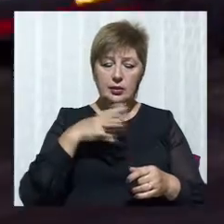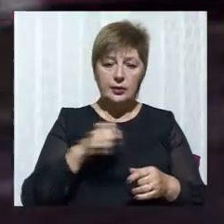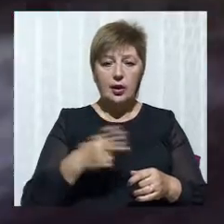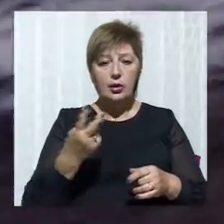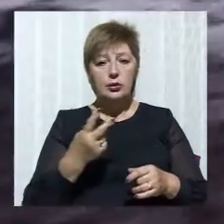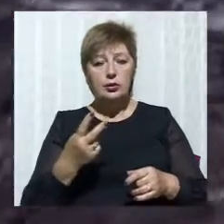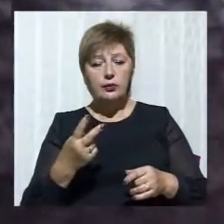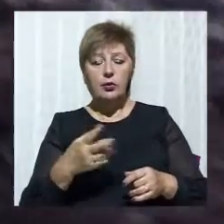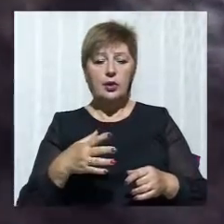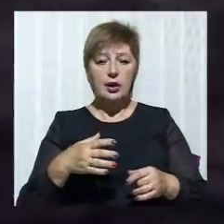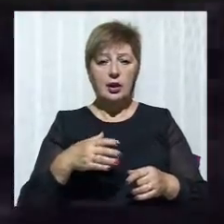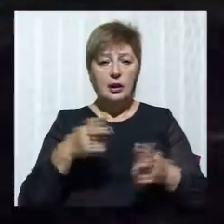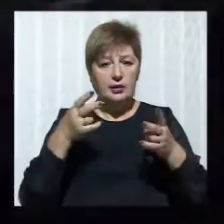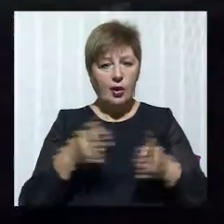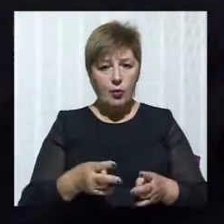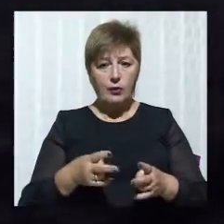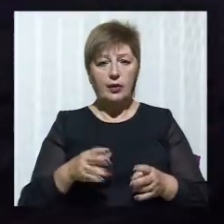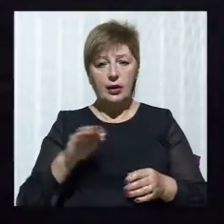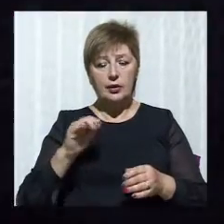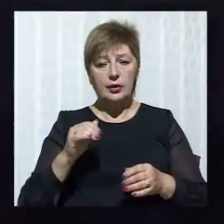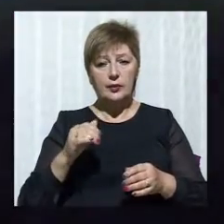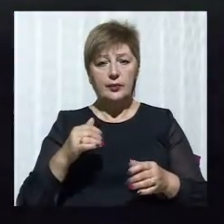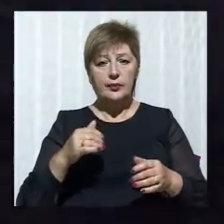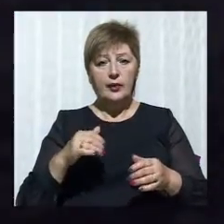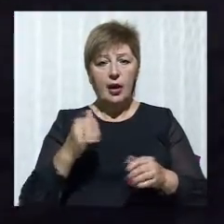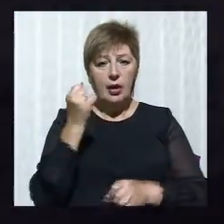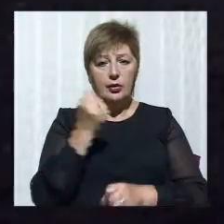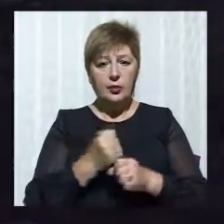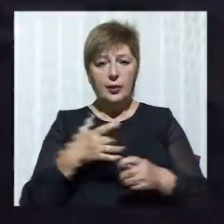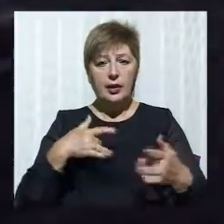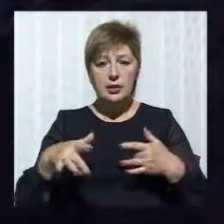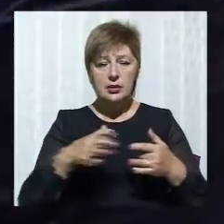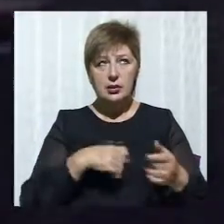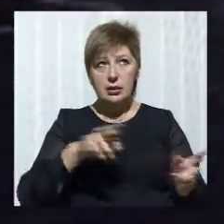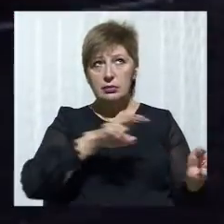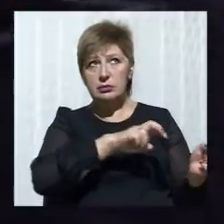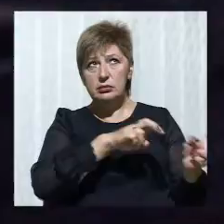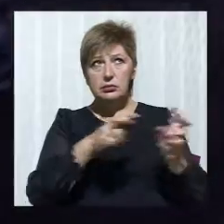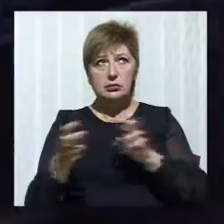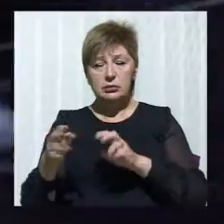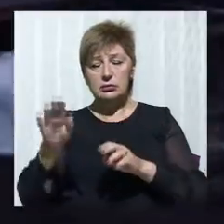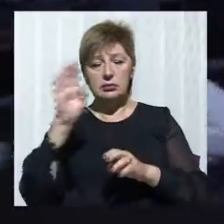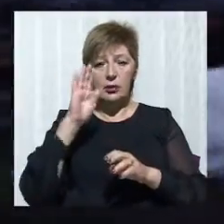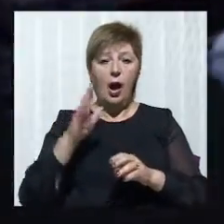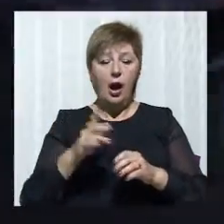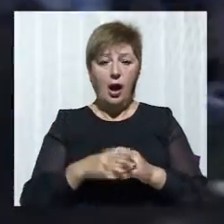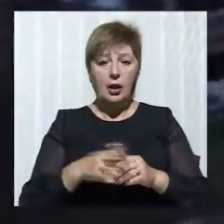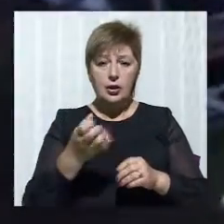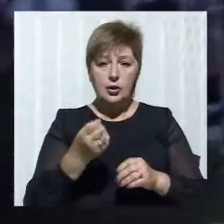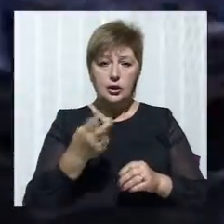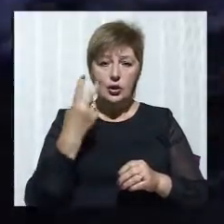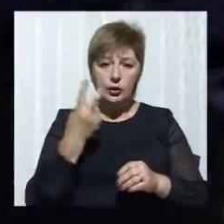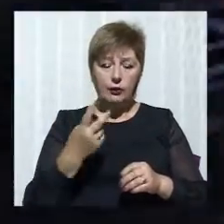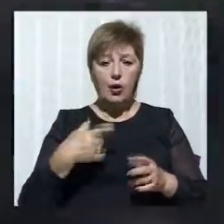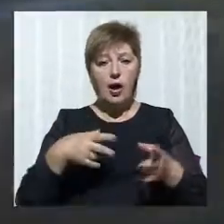-річний член команди фестивалю. Його травмували частини сцени, що відірвались через пориви вітру. Ще двоє поранених отримали перелами